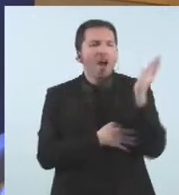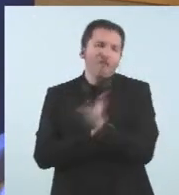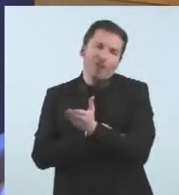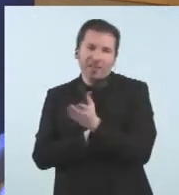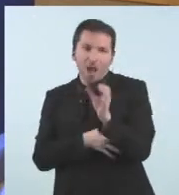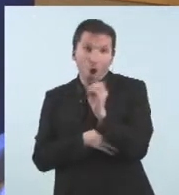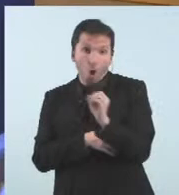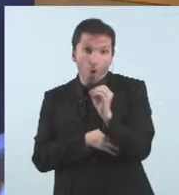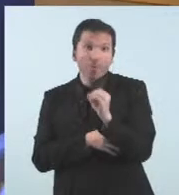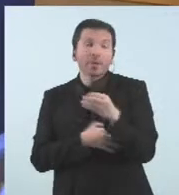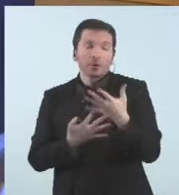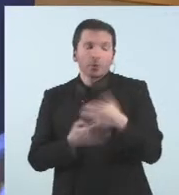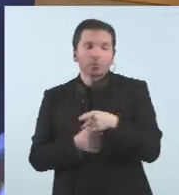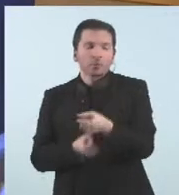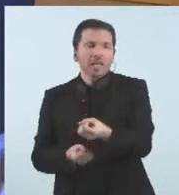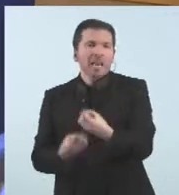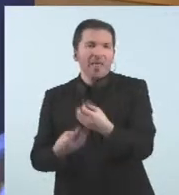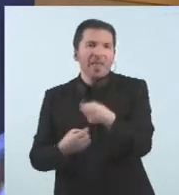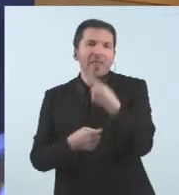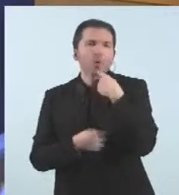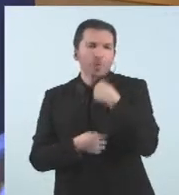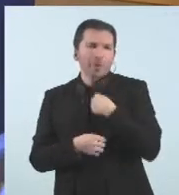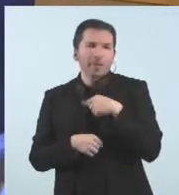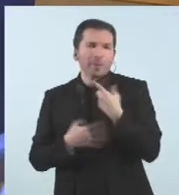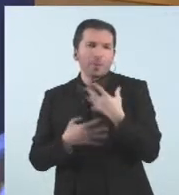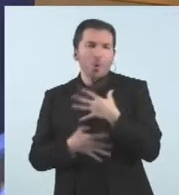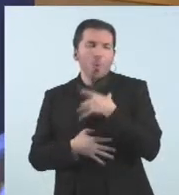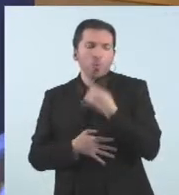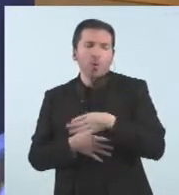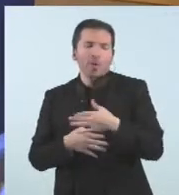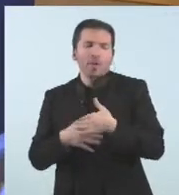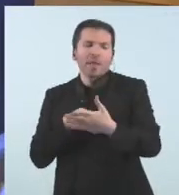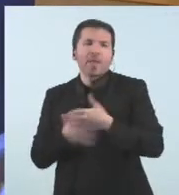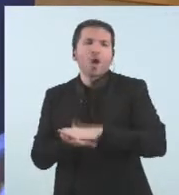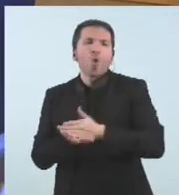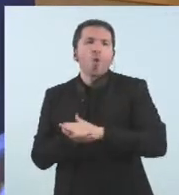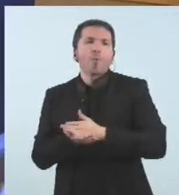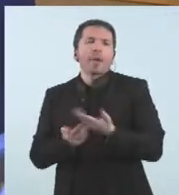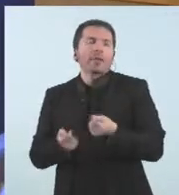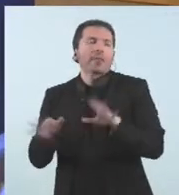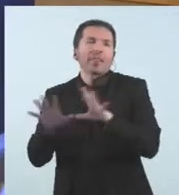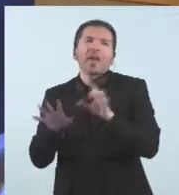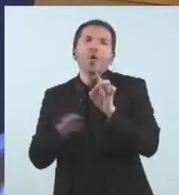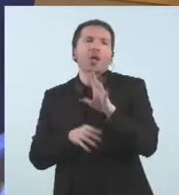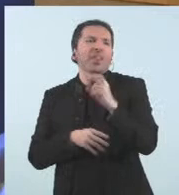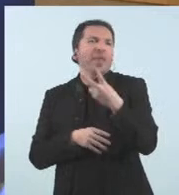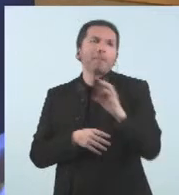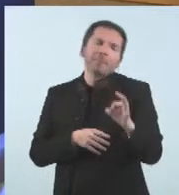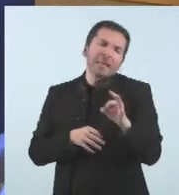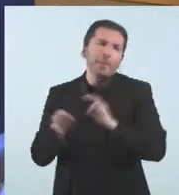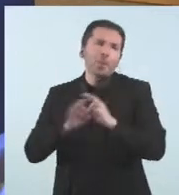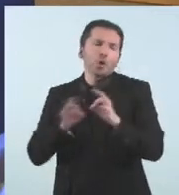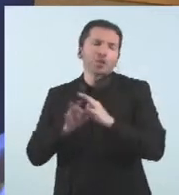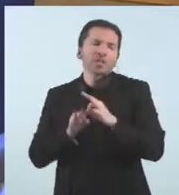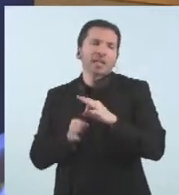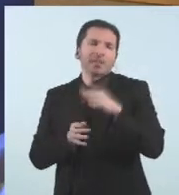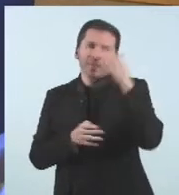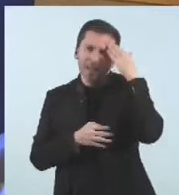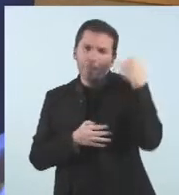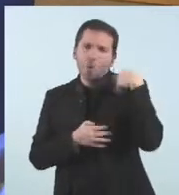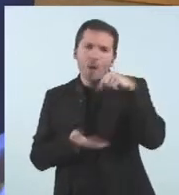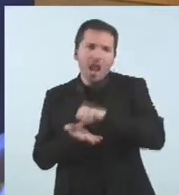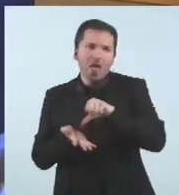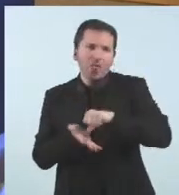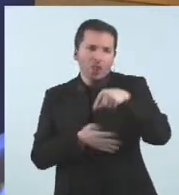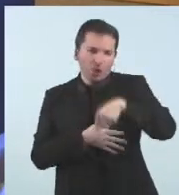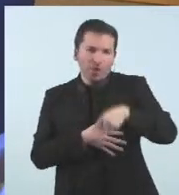dades que s'han estat donant igual en el període d mes afectarà 10, 15, 20% de la població d'Andorra comptant que actua alment ara mateix ja